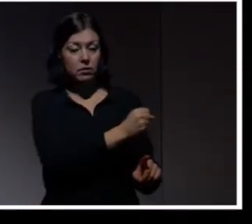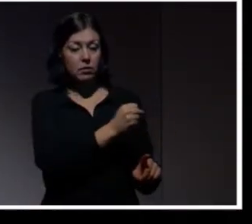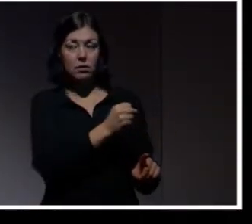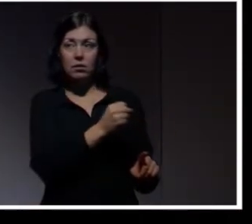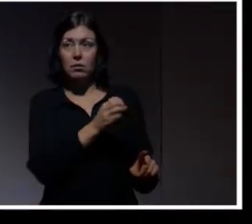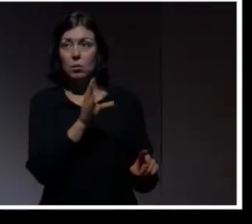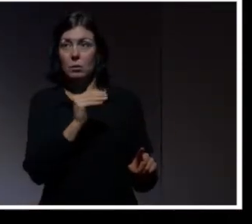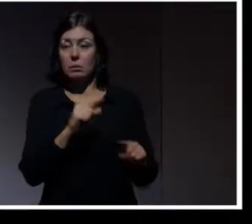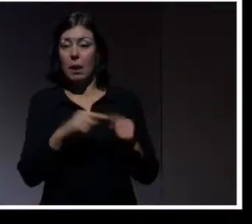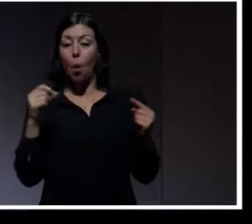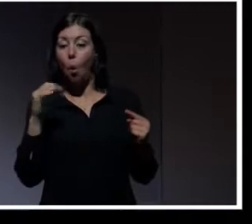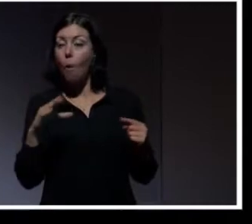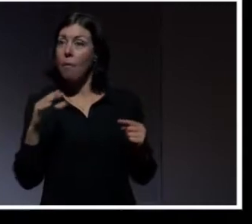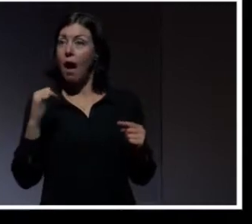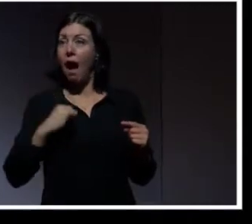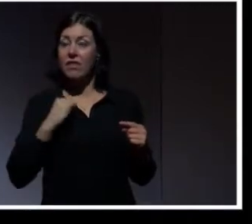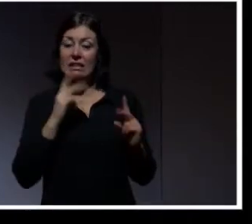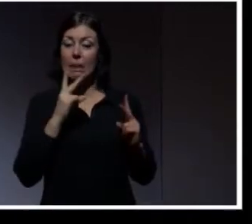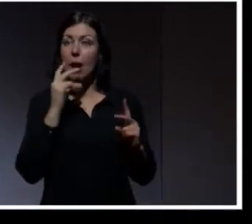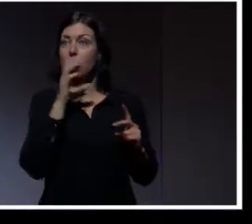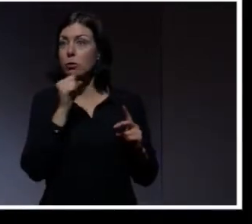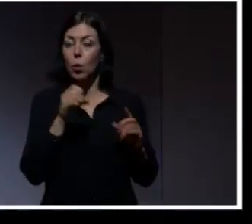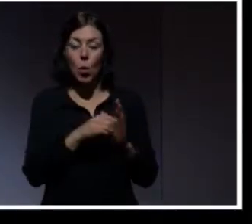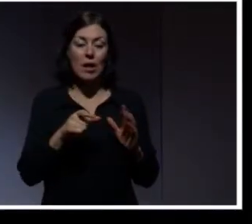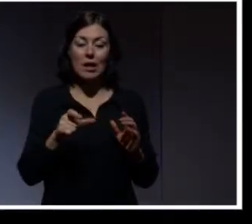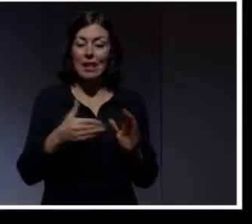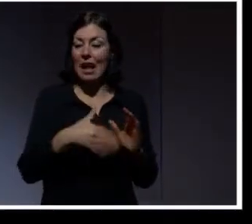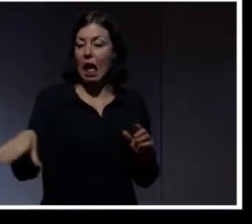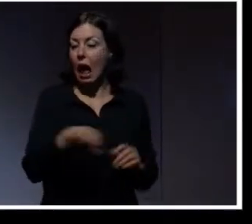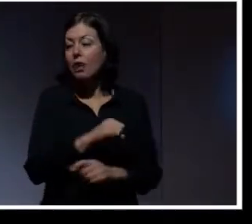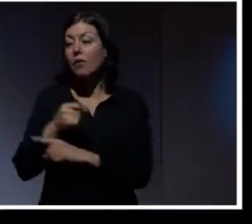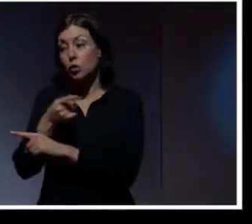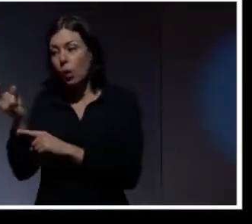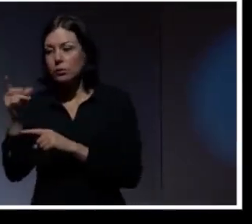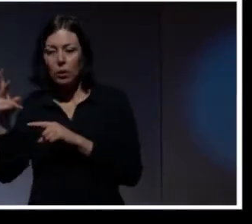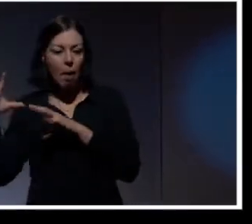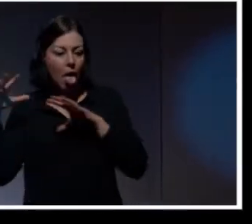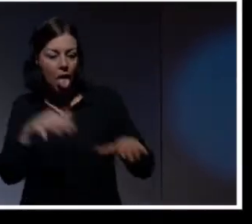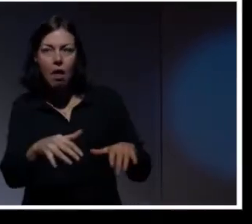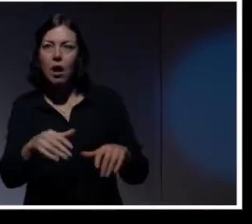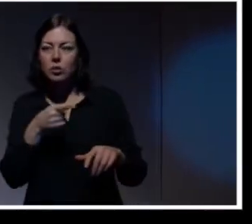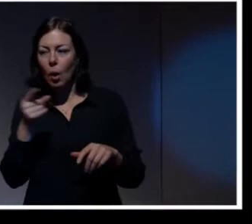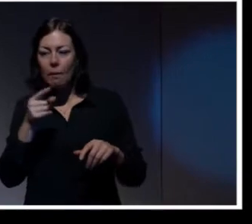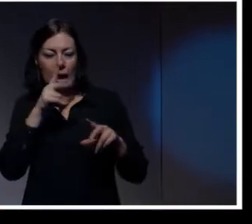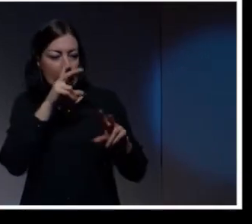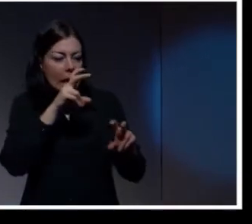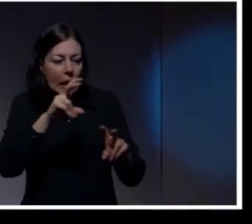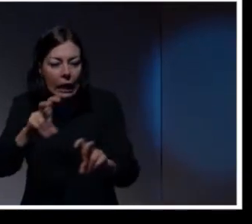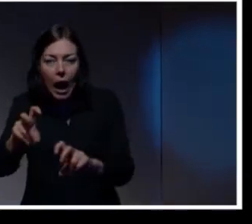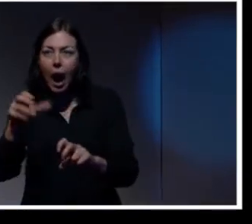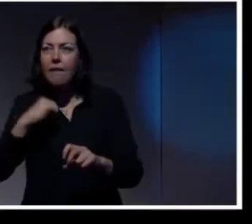överallt. För det är det första som händer. De som angriper går runt på alla kända tjänster och ser om de använder samma lösenord någonstans.